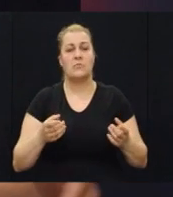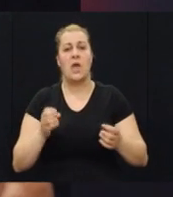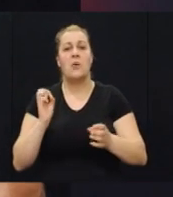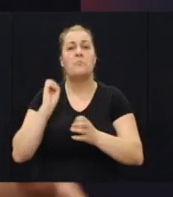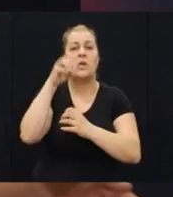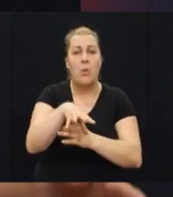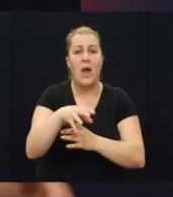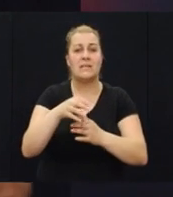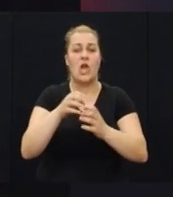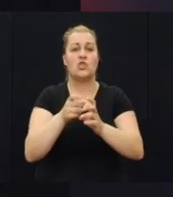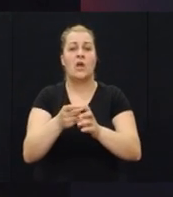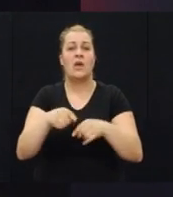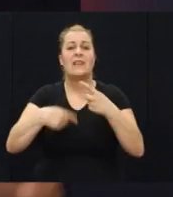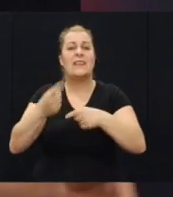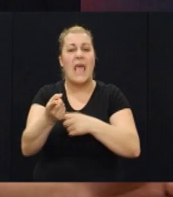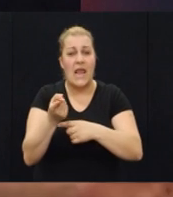nebačačima, tenkovima.